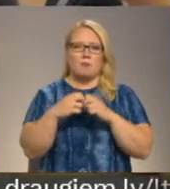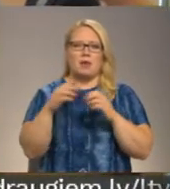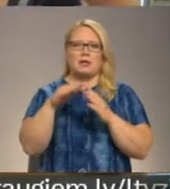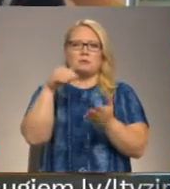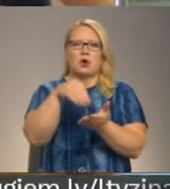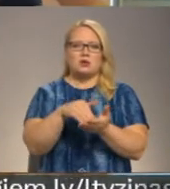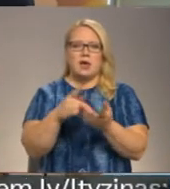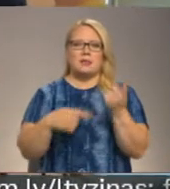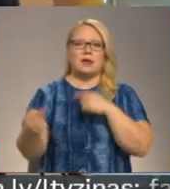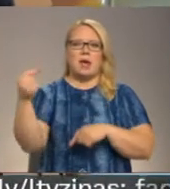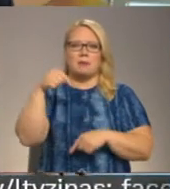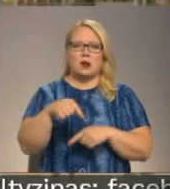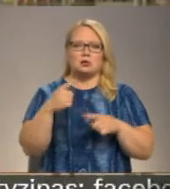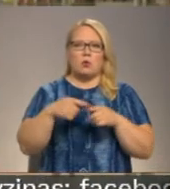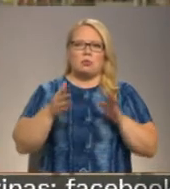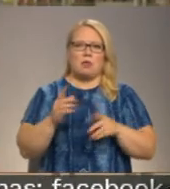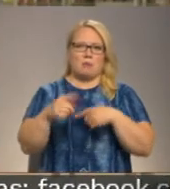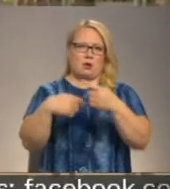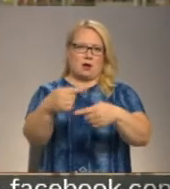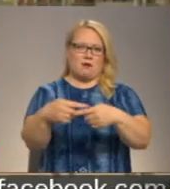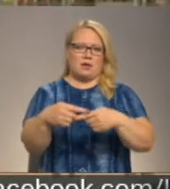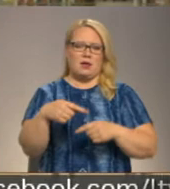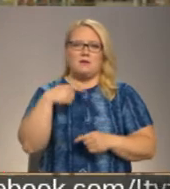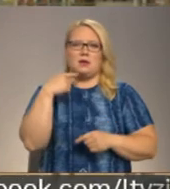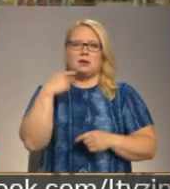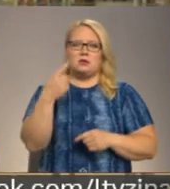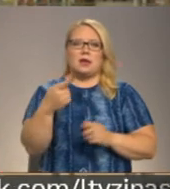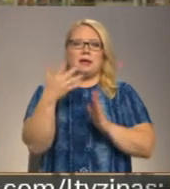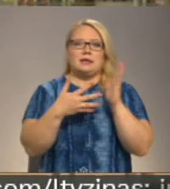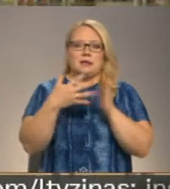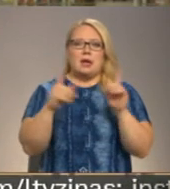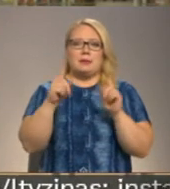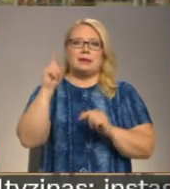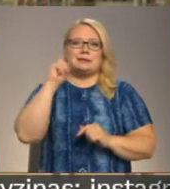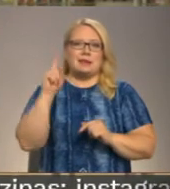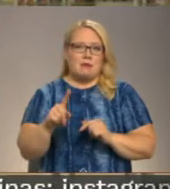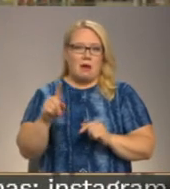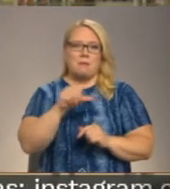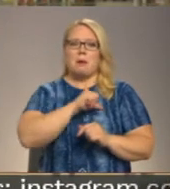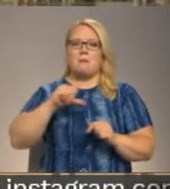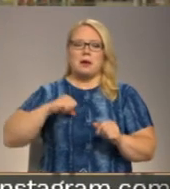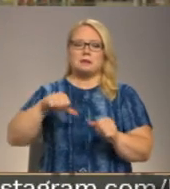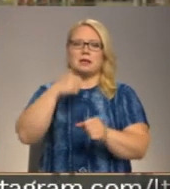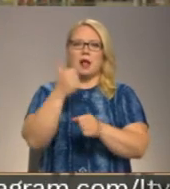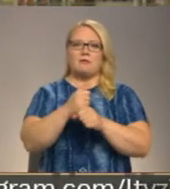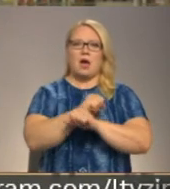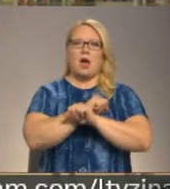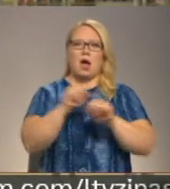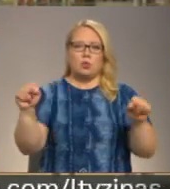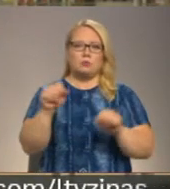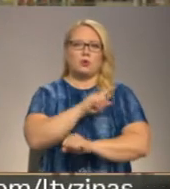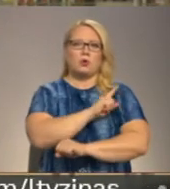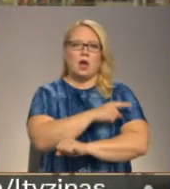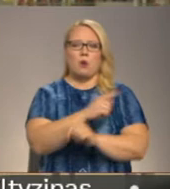arī remigrācija un demogrāfija. Risinājumi ir zināmi, pats galvenais ir ātrums un jauda ar